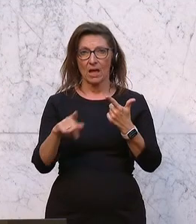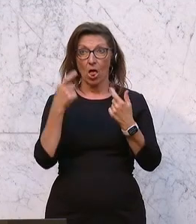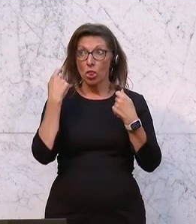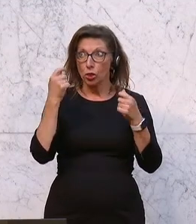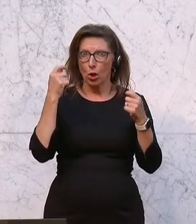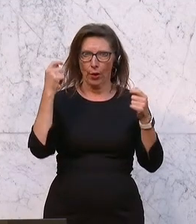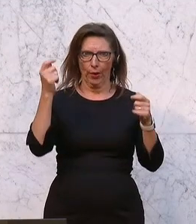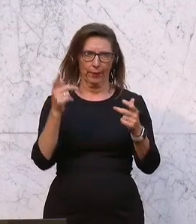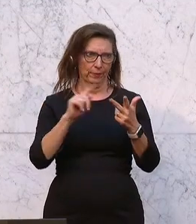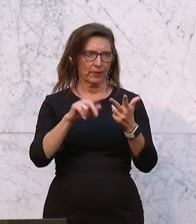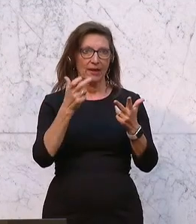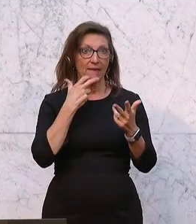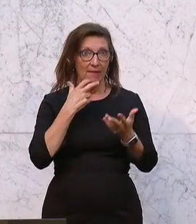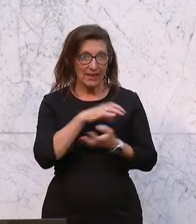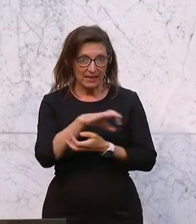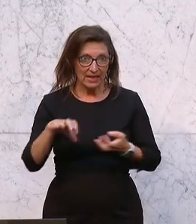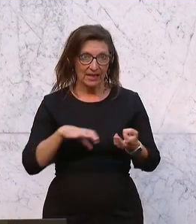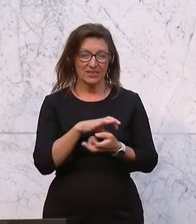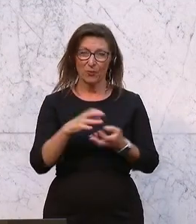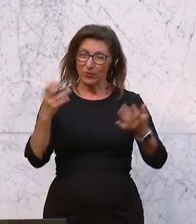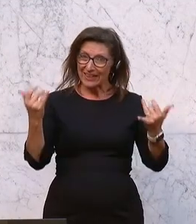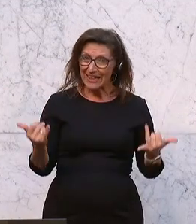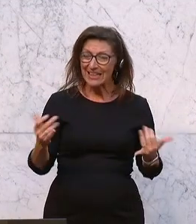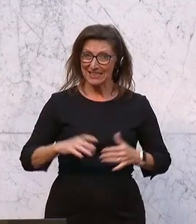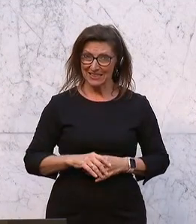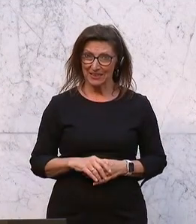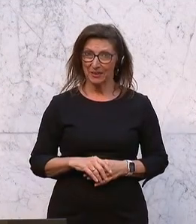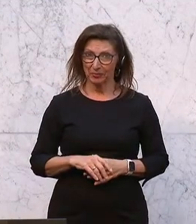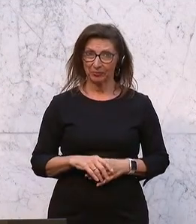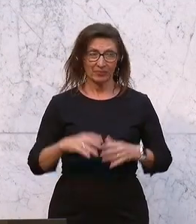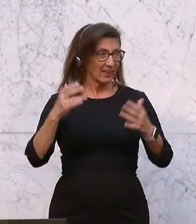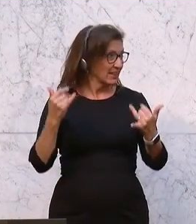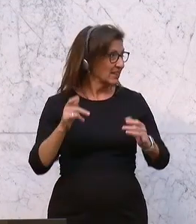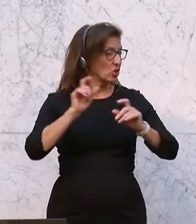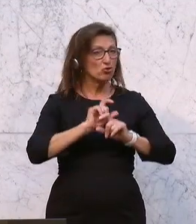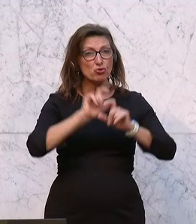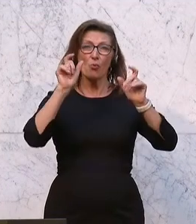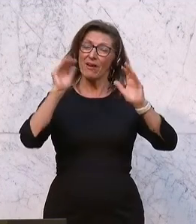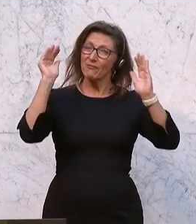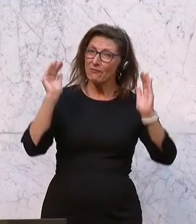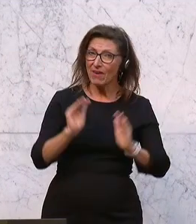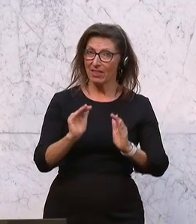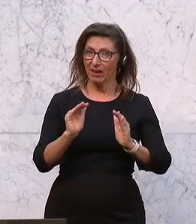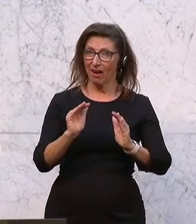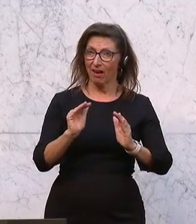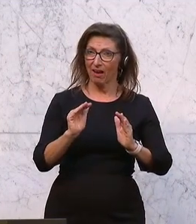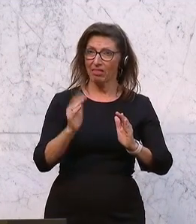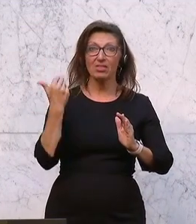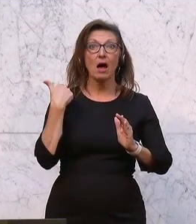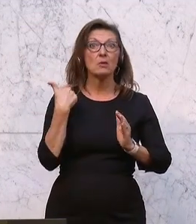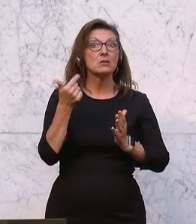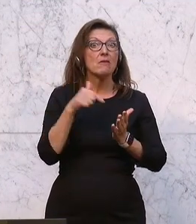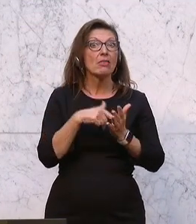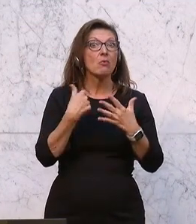Energiekrise, und dass wir heute eine geringere Verschuldung haben, als wir in 16er Jahren,